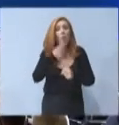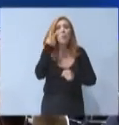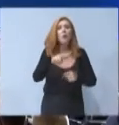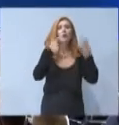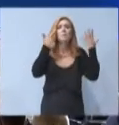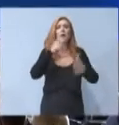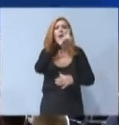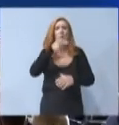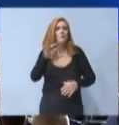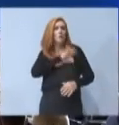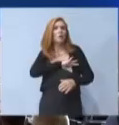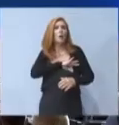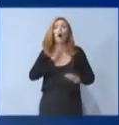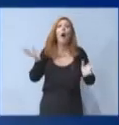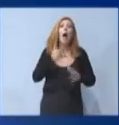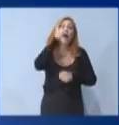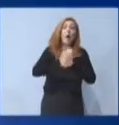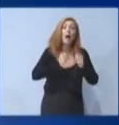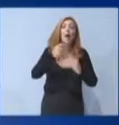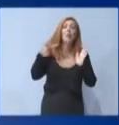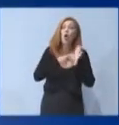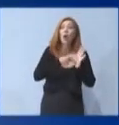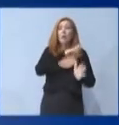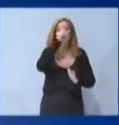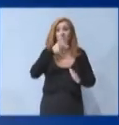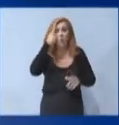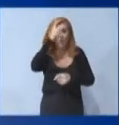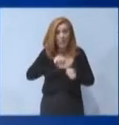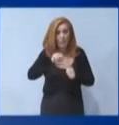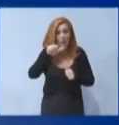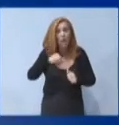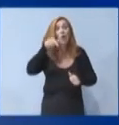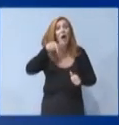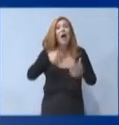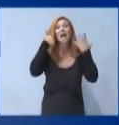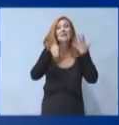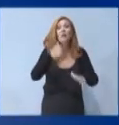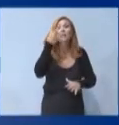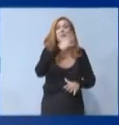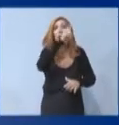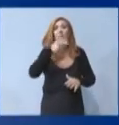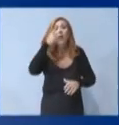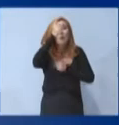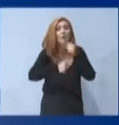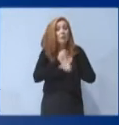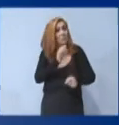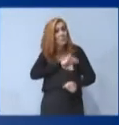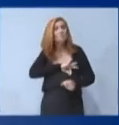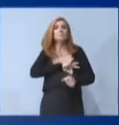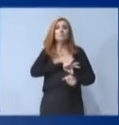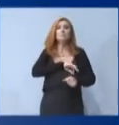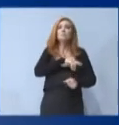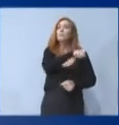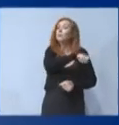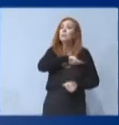αμοιβόμενος των 2.000 ευρώ θα έχει ετήσιο κέρδος 604 ευρώ. Οι εργοδότες πάλι θα έχουν 12